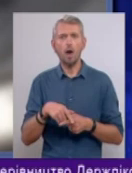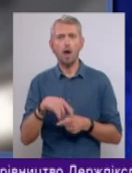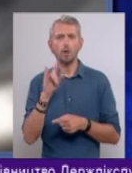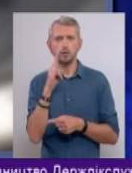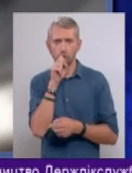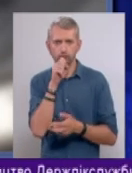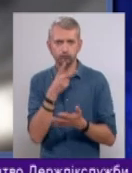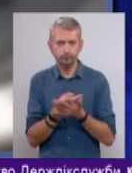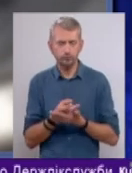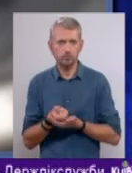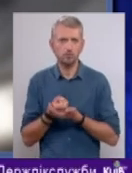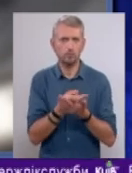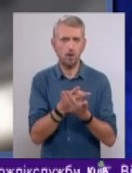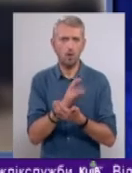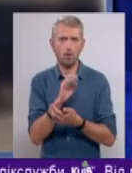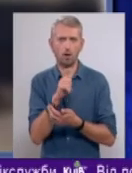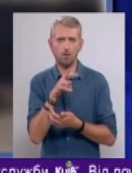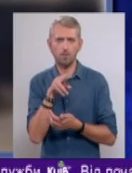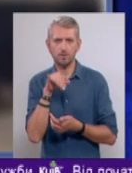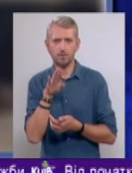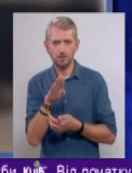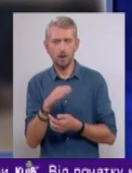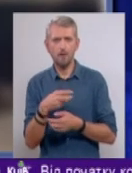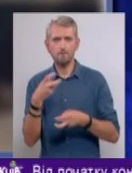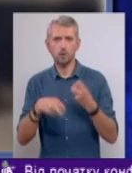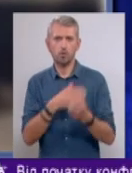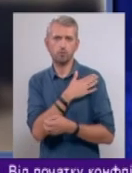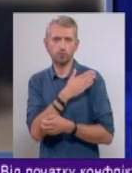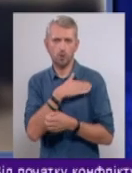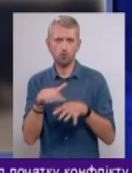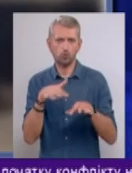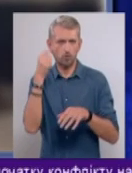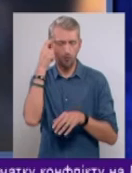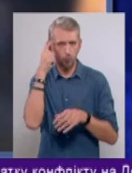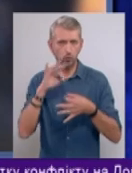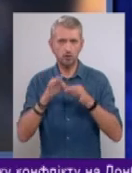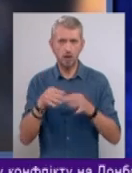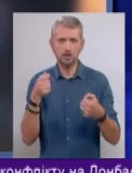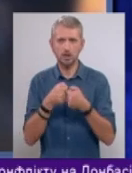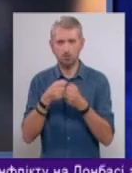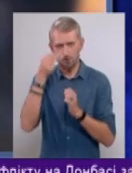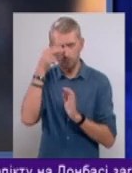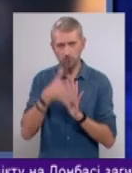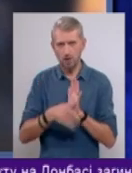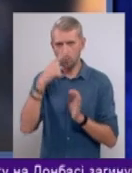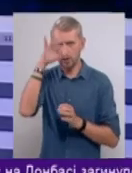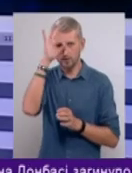доправили до охмадиту попередньо з переломом плечової кістки та струсом мозку. Деталі ДТП вивчає поліція.